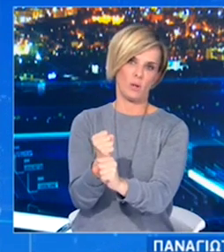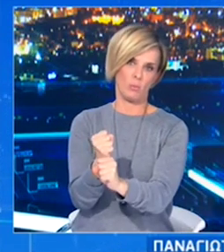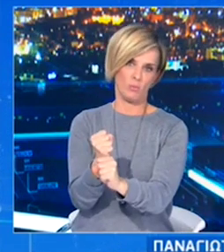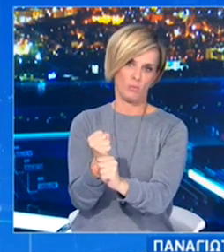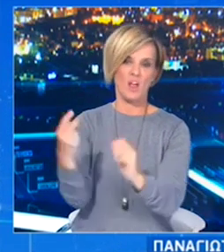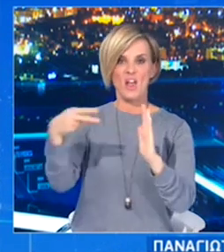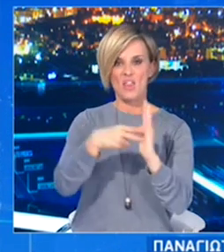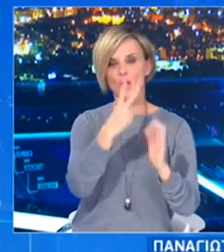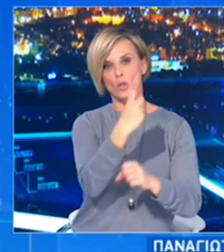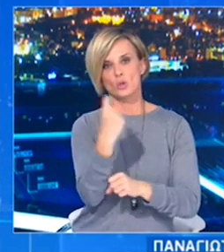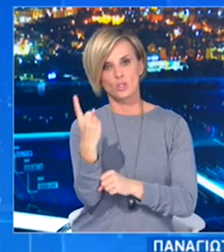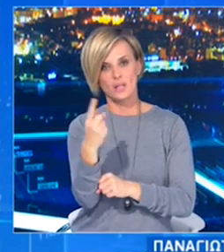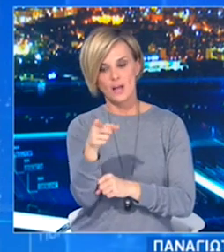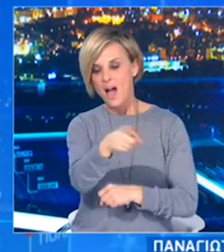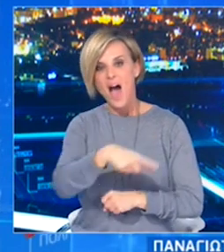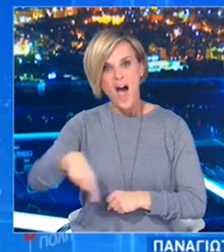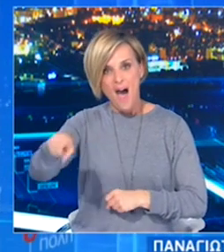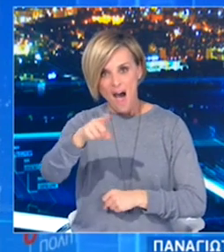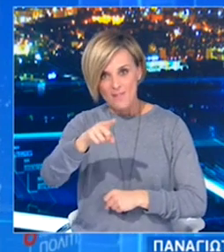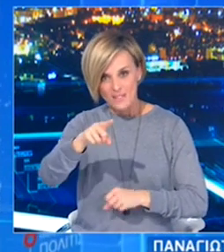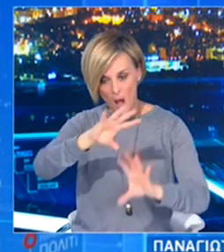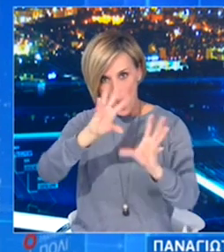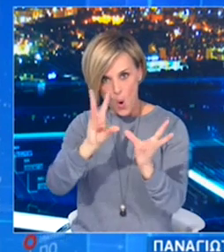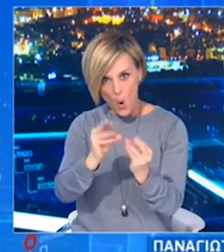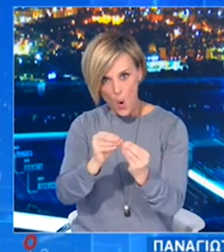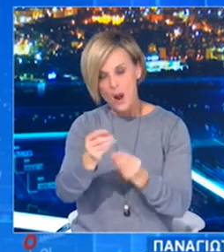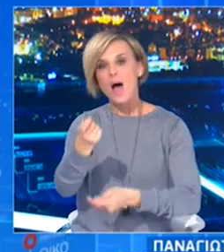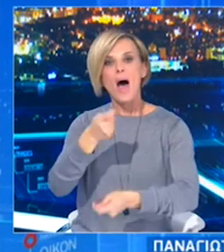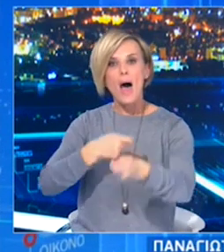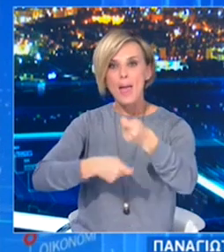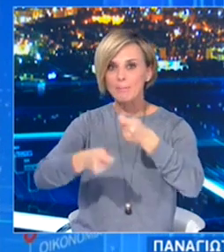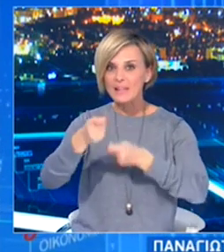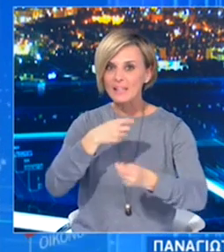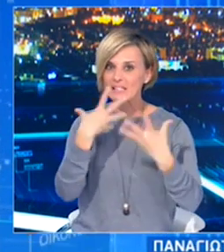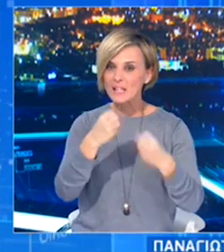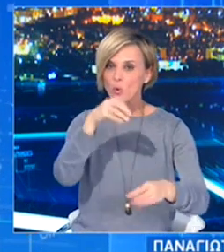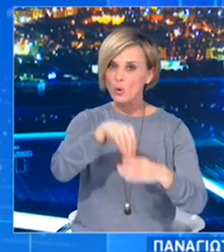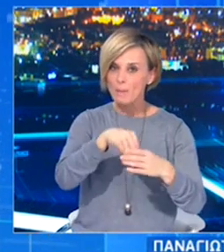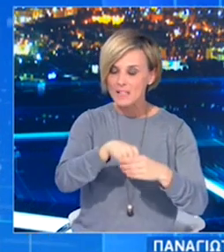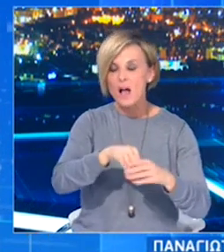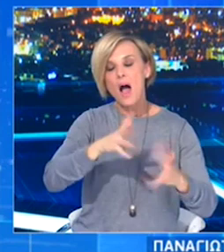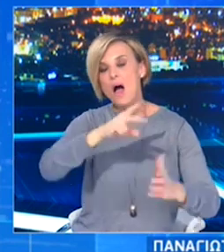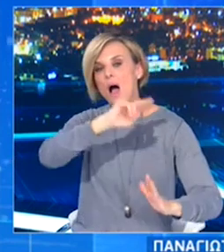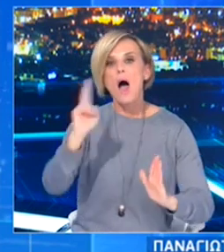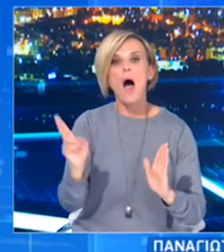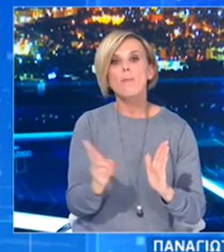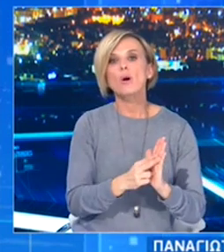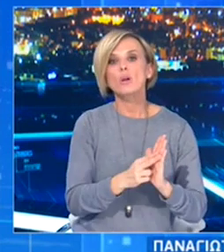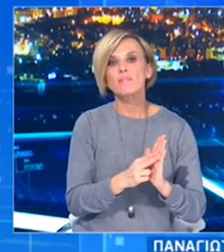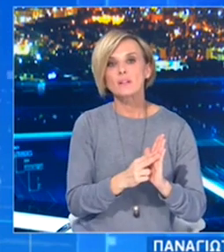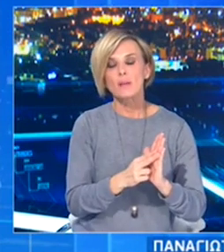Οι επιχειρήσεις που διαθέτουν τους παραπάνω κωδικούς αριθμούς δραστηριότητας ως δευτερεύοντες απαγορεύονται να απολούνται τα ελόγω προϊόντα.